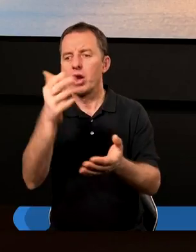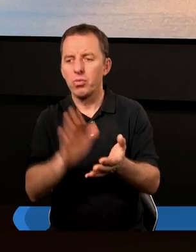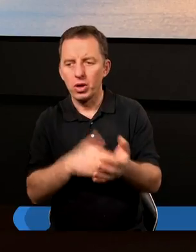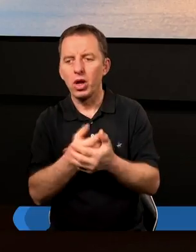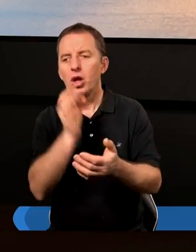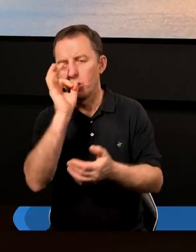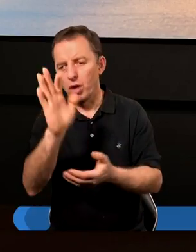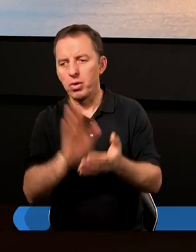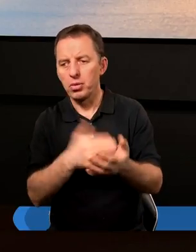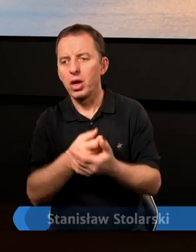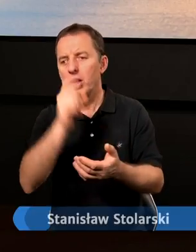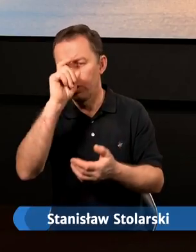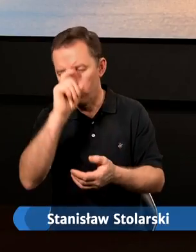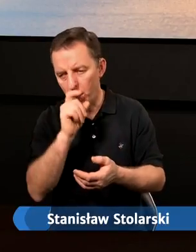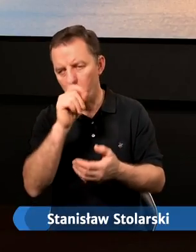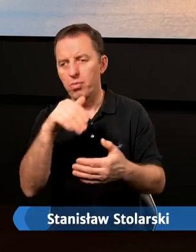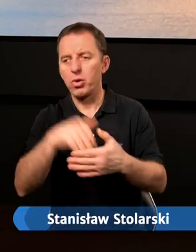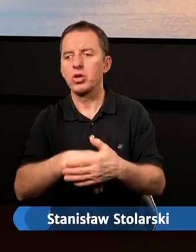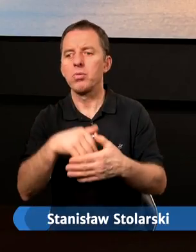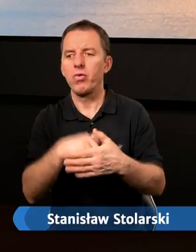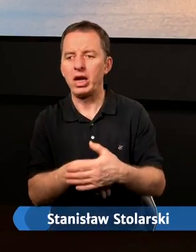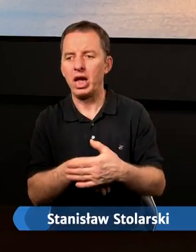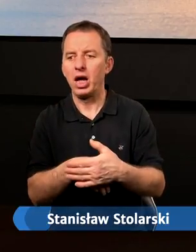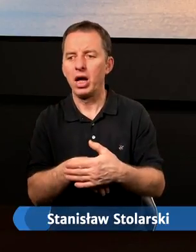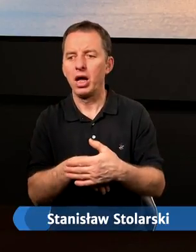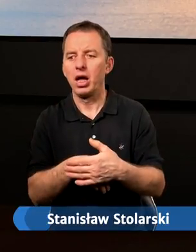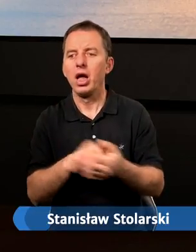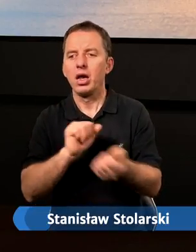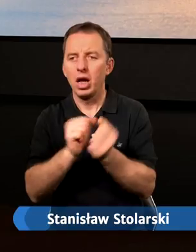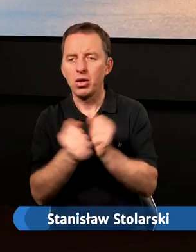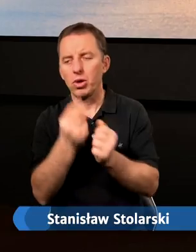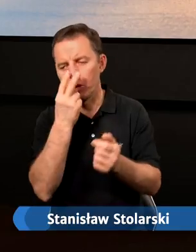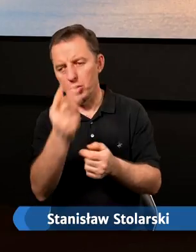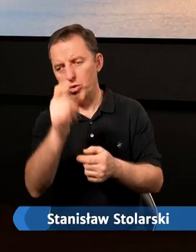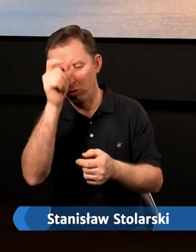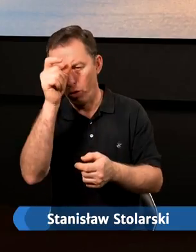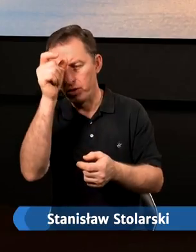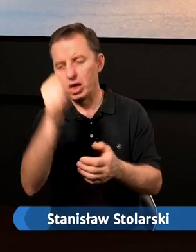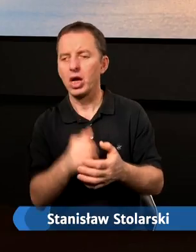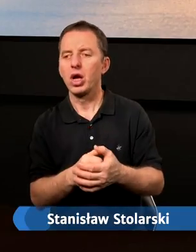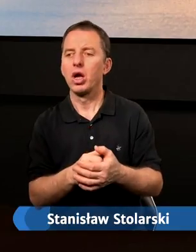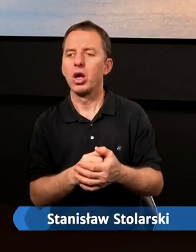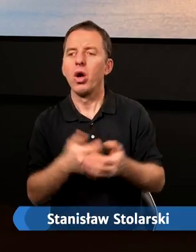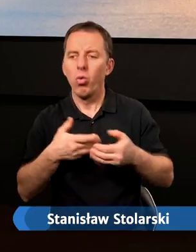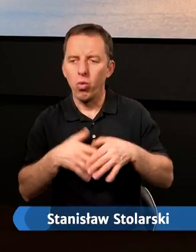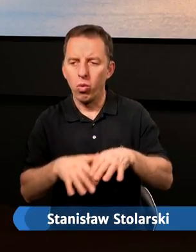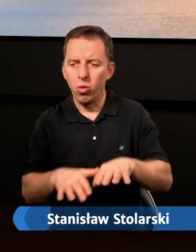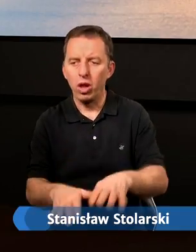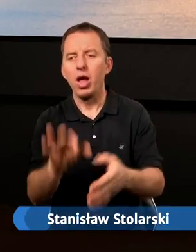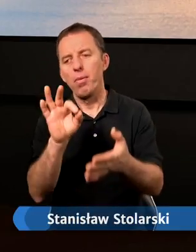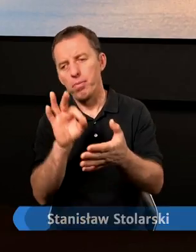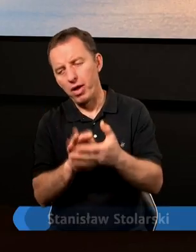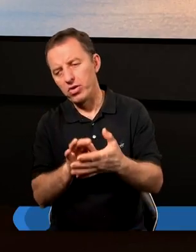przykładów, dobrych przykładów złego postępowania. Natomiast zobaczcie, żeby człowiek uległ